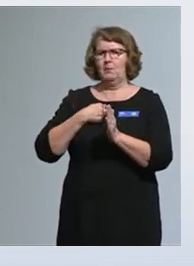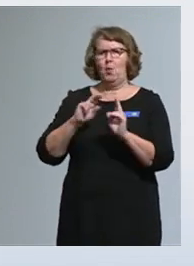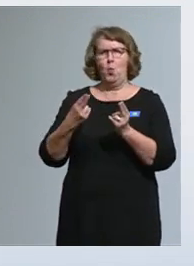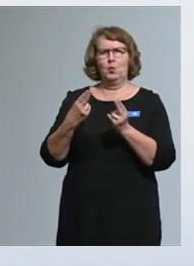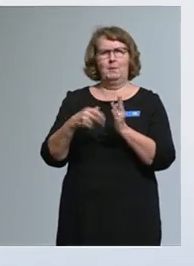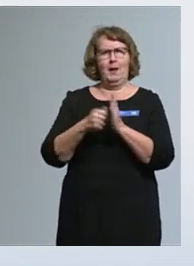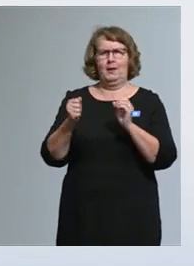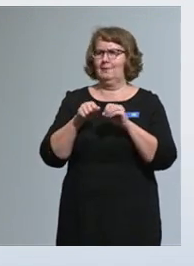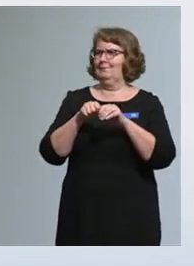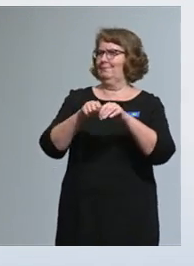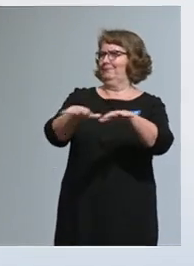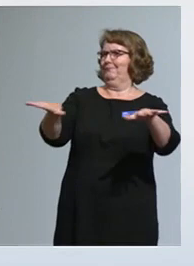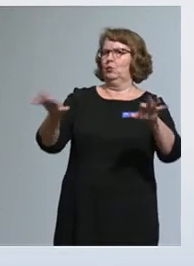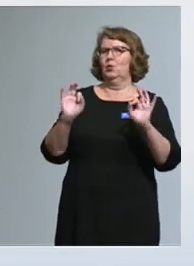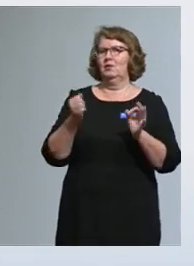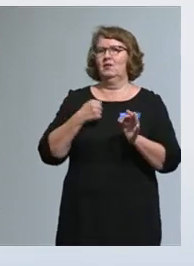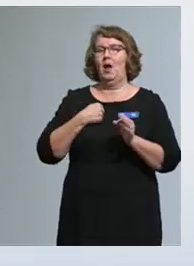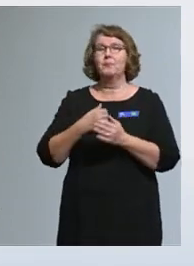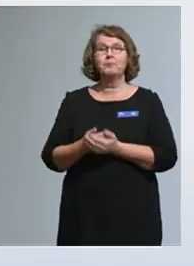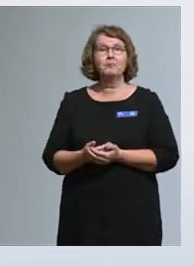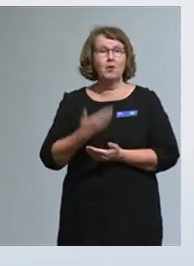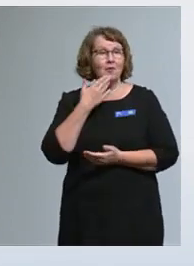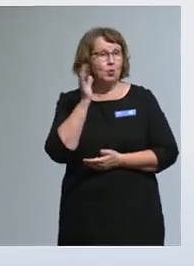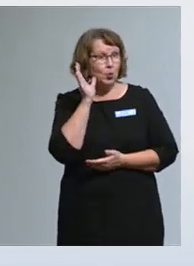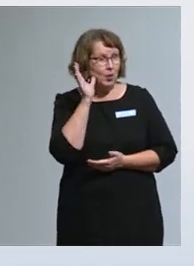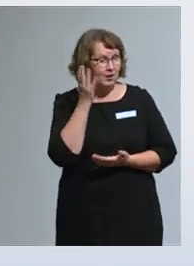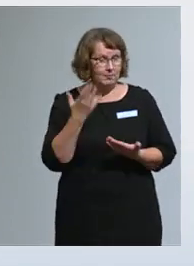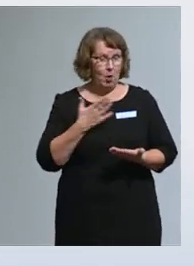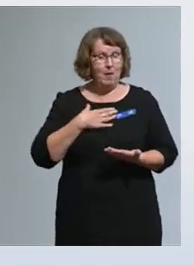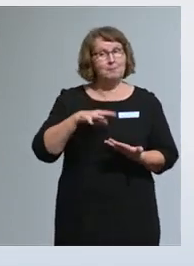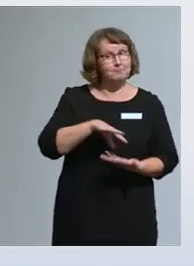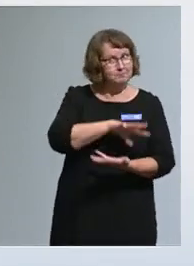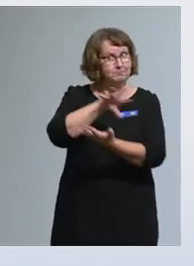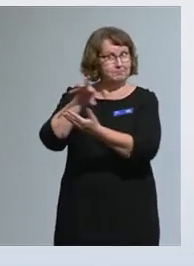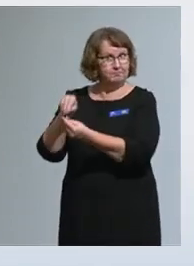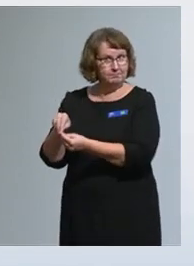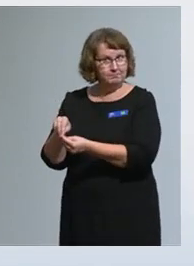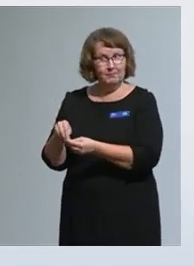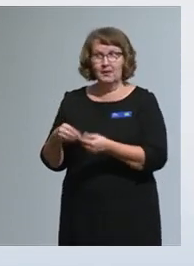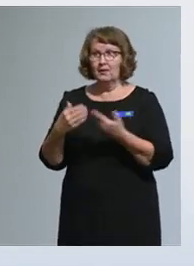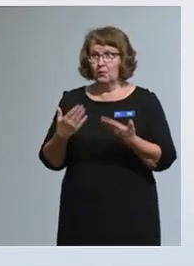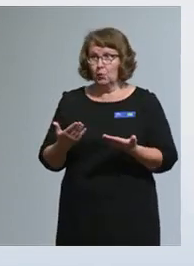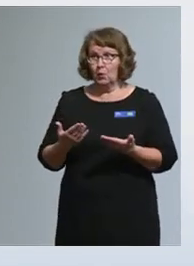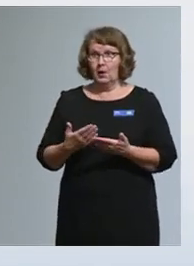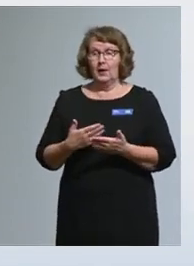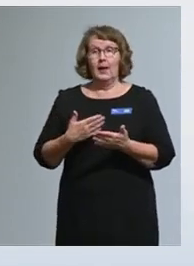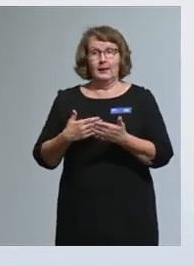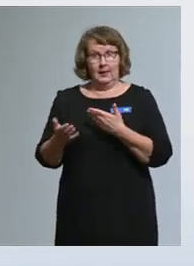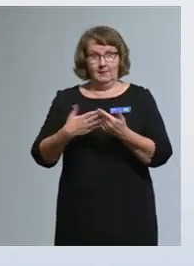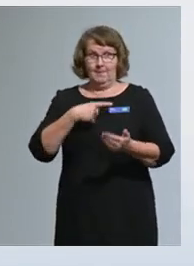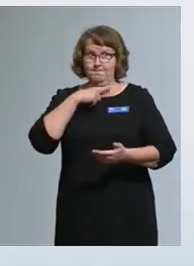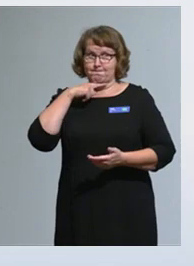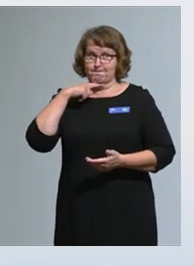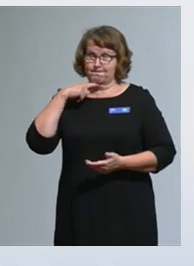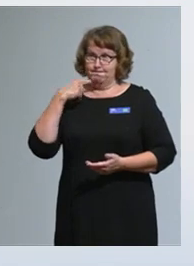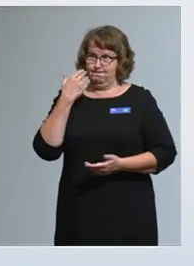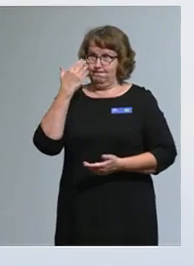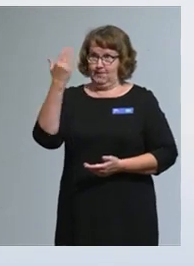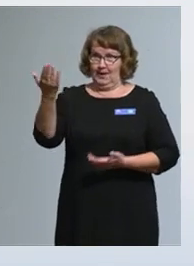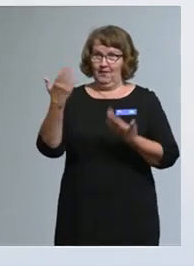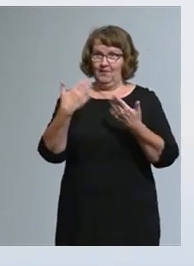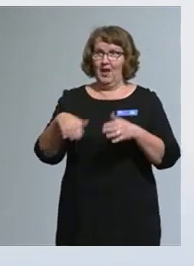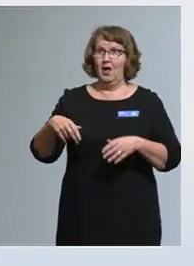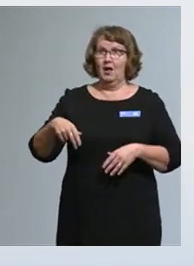Hyvät kuulijat, tässä minun osuuteni tällä kertaa. Tehtävää meillä on vielä paljon, vuoden